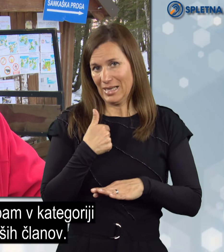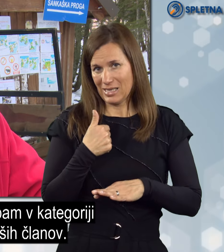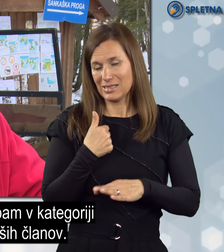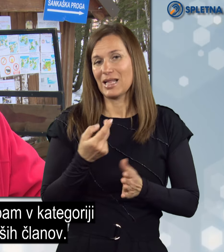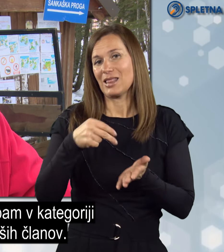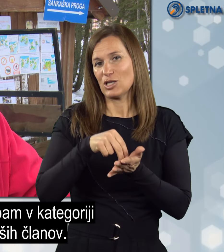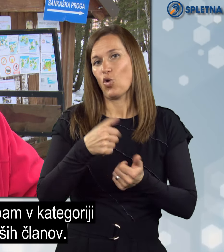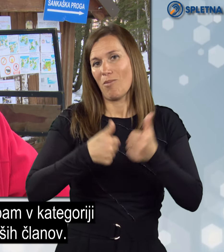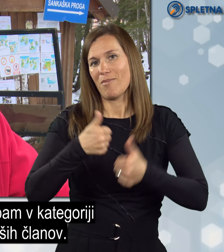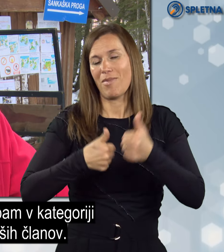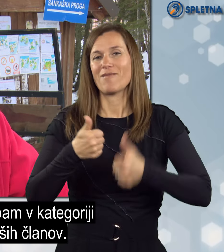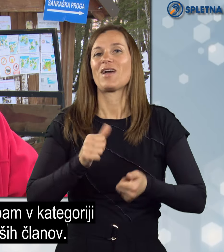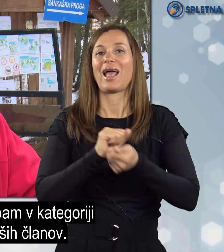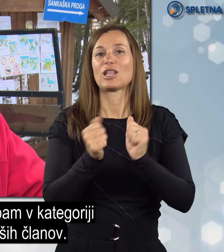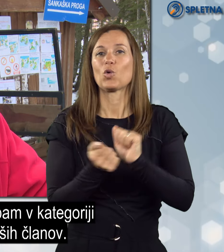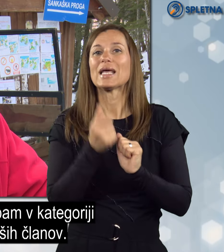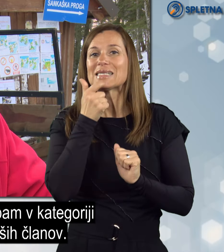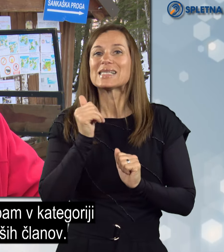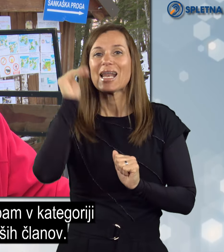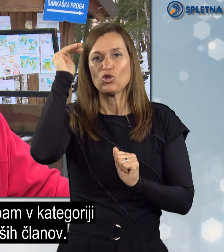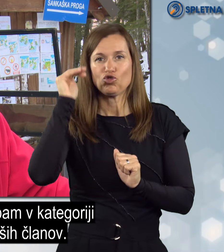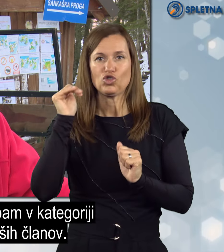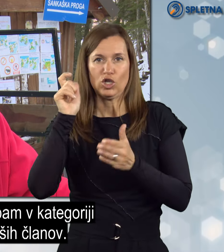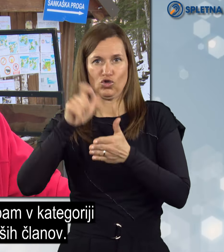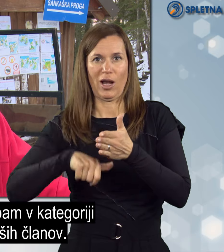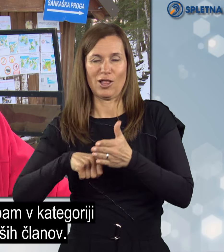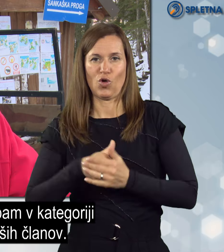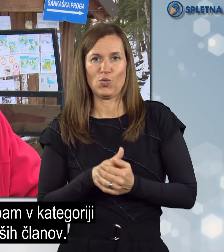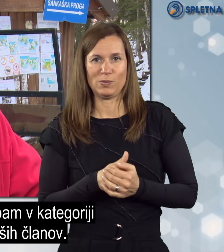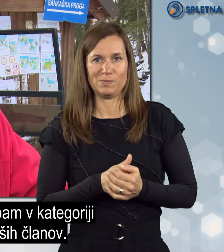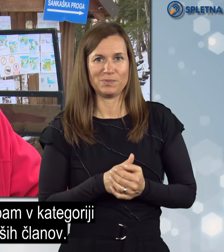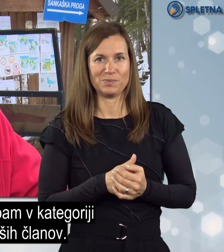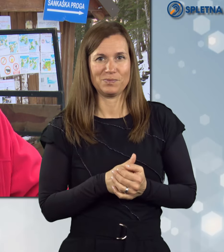nastopam v kategorijah starejših članov.